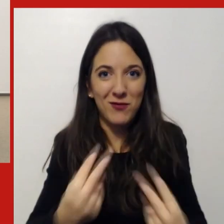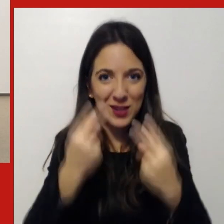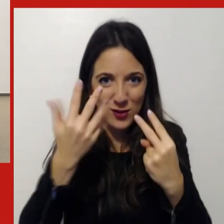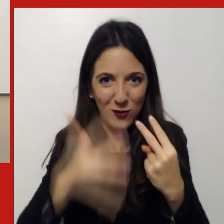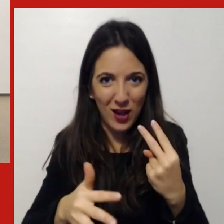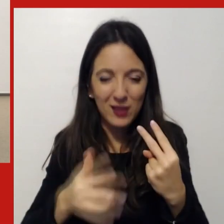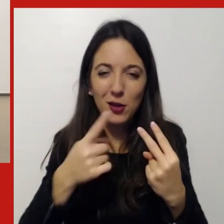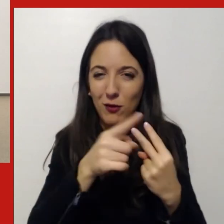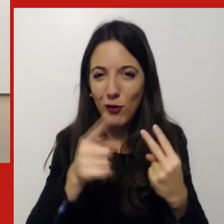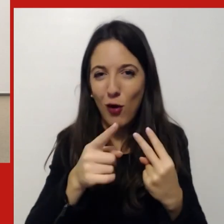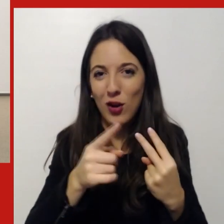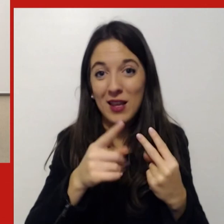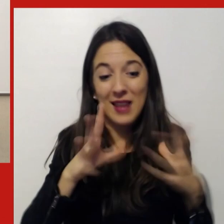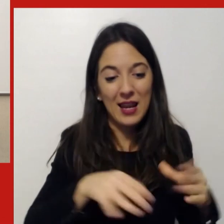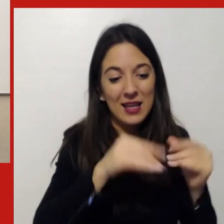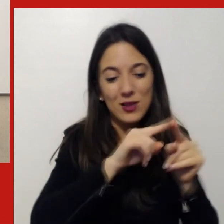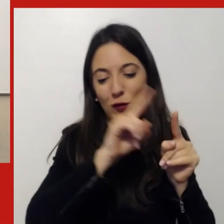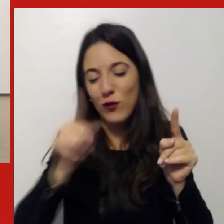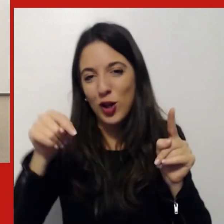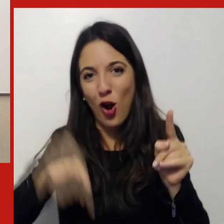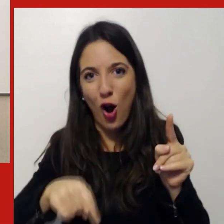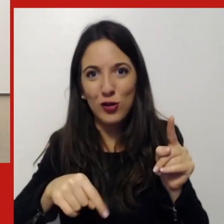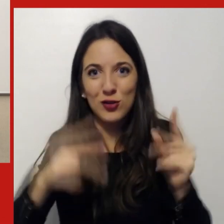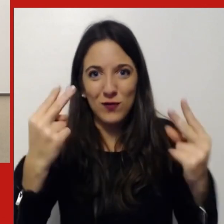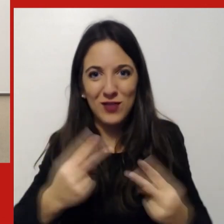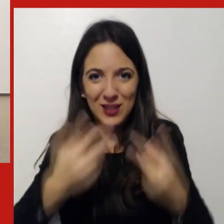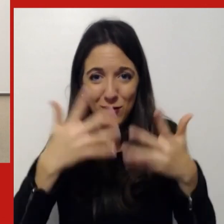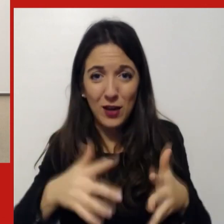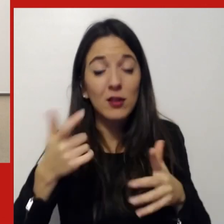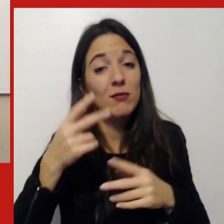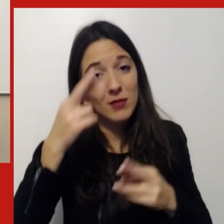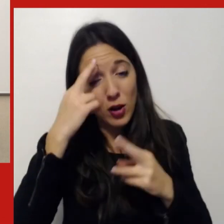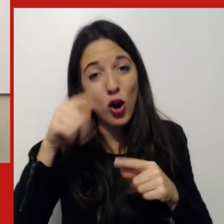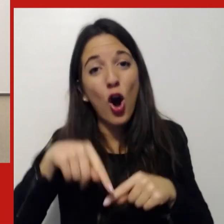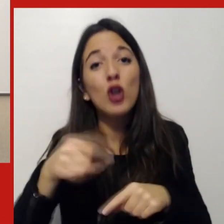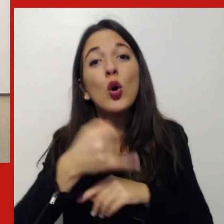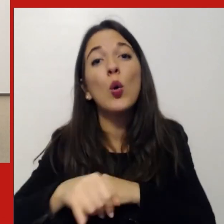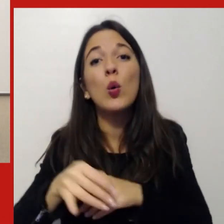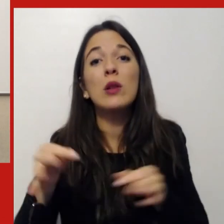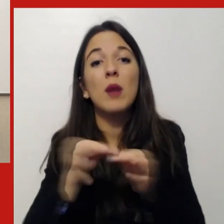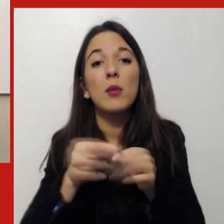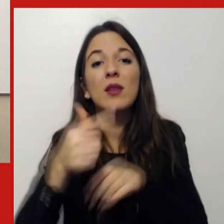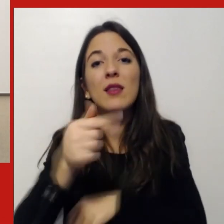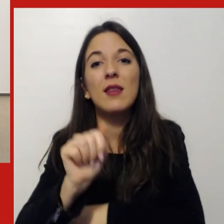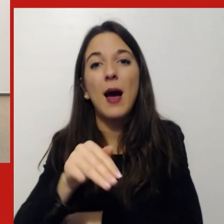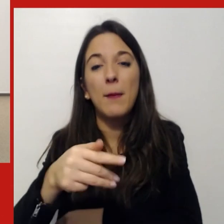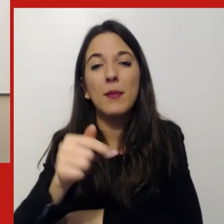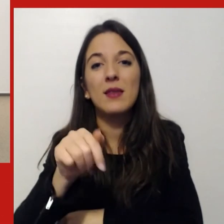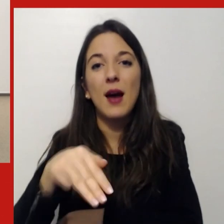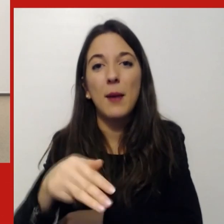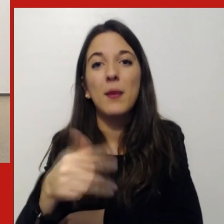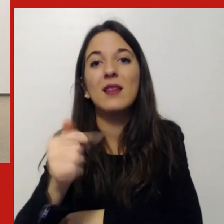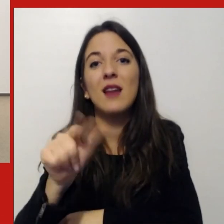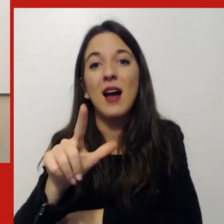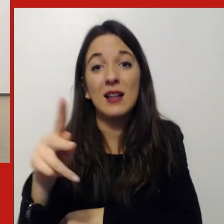questo ciclo che si va oggi a concludere ricordo questo era l'ultimo appuntamento del ciclo Tantantalks 2021 tematica chiave era ibridazione che credo sia